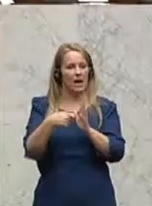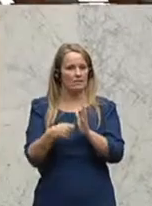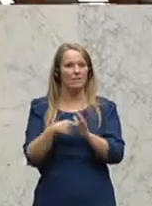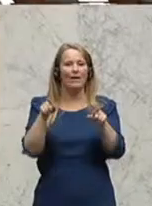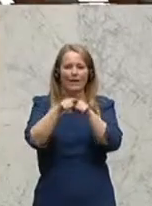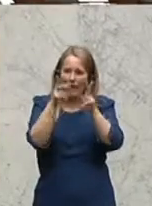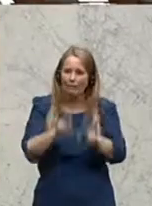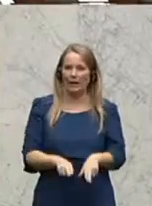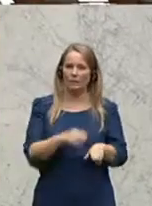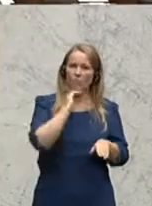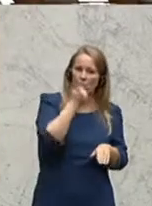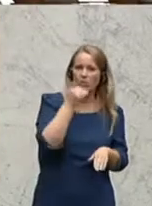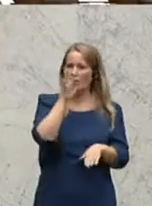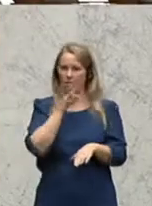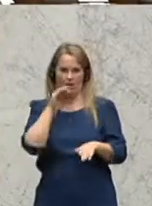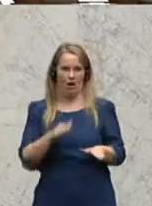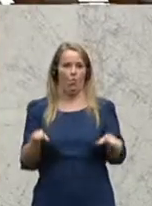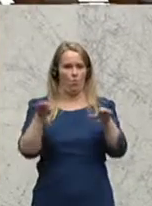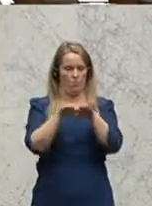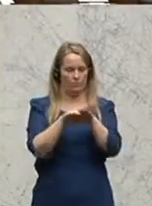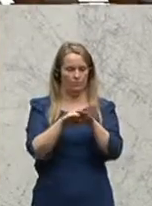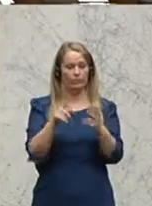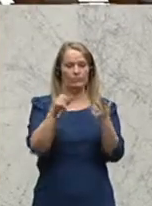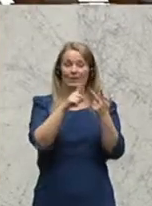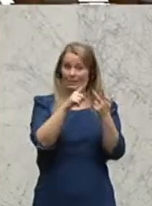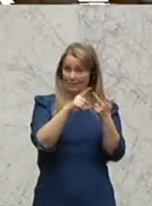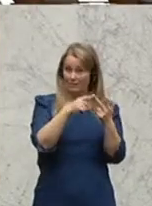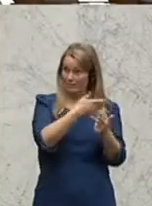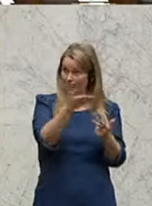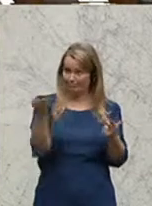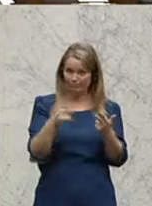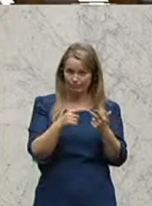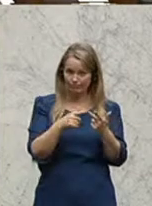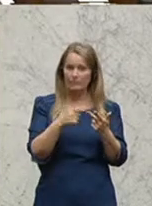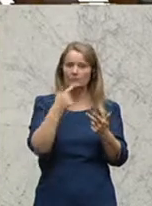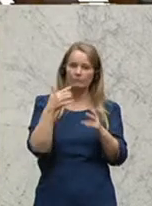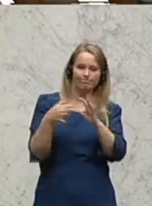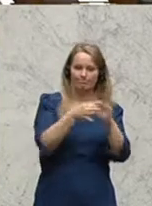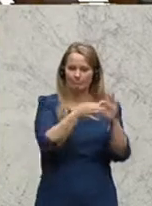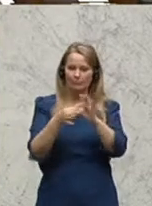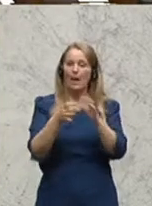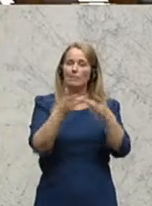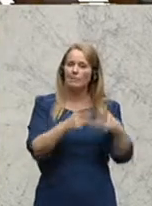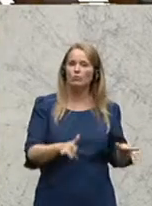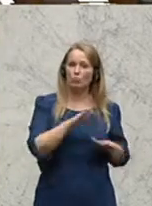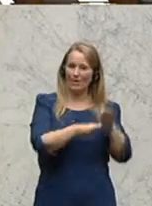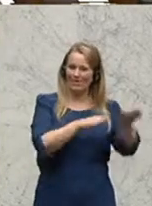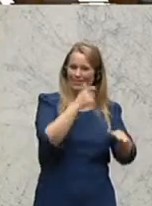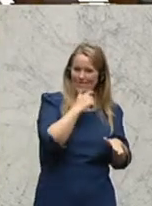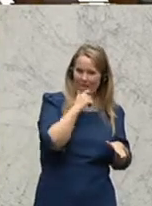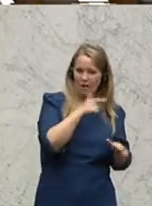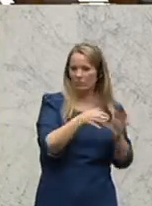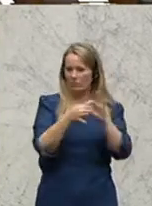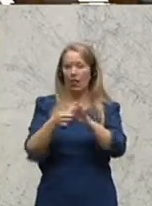Gleichberechtigung zwischen Frauen und Männern. Der dritte Punkt, meine Damen und Herren, eine Koppelung des Pensionsantrittsalters an die